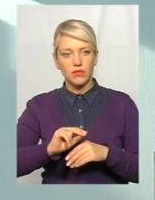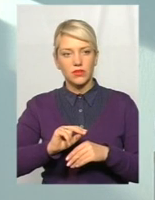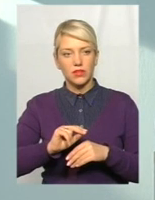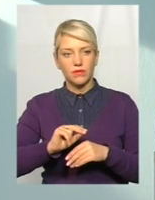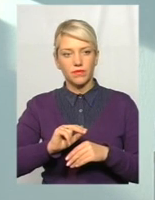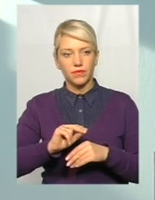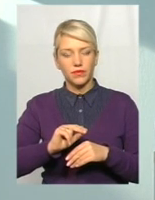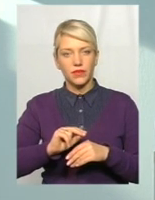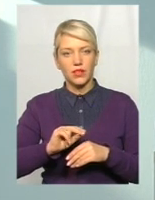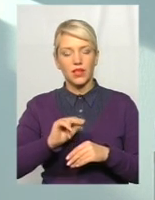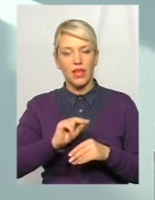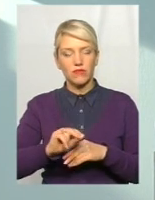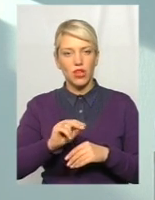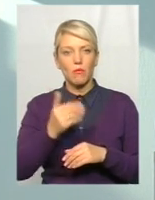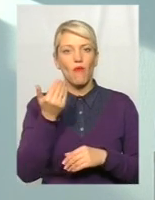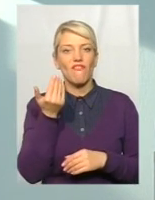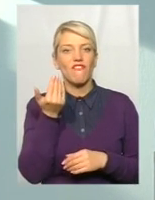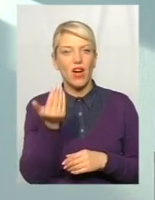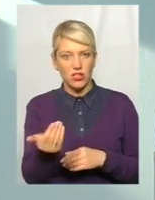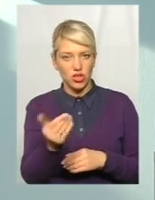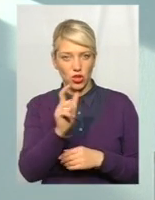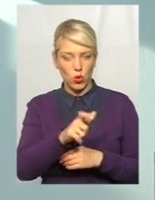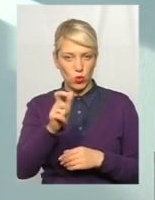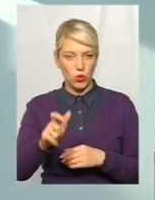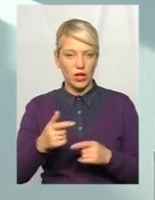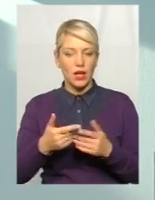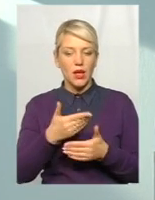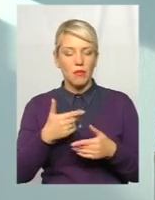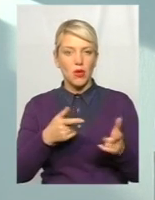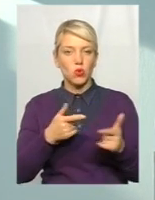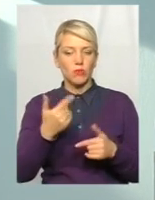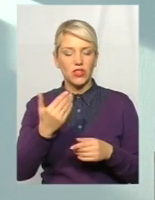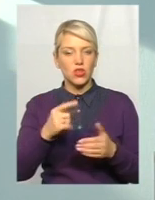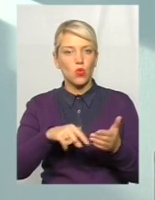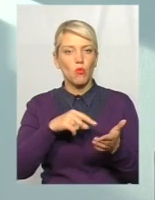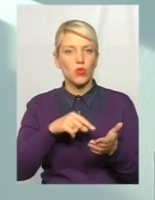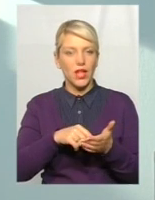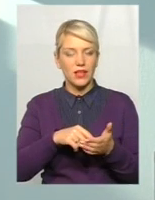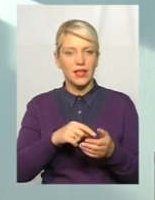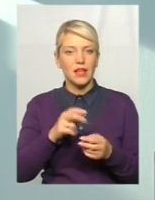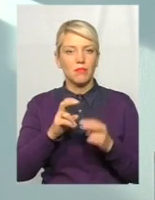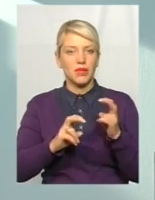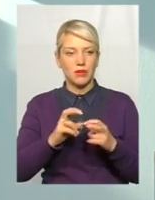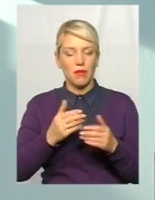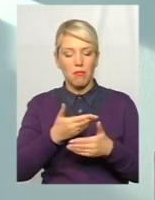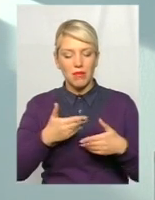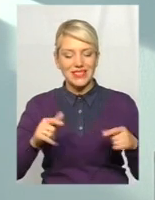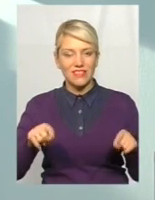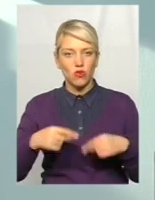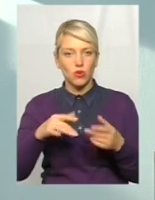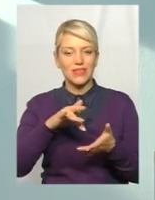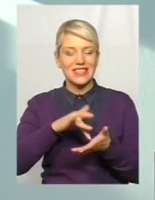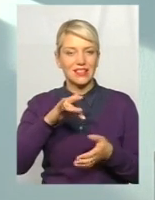співробітників. Ми готуємо вашу комунальну підприємство для того, щоб вона її обслуговувала, щоб вона навчала. Тобто ми створюємо центр компетенції,